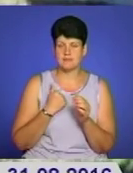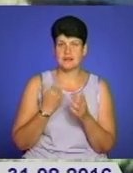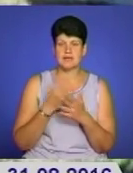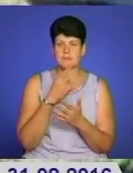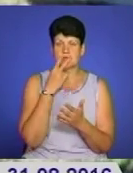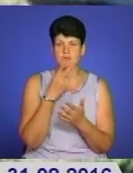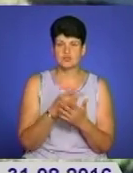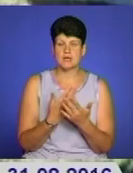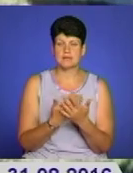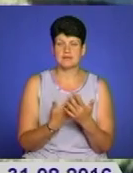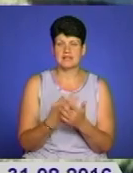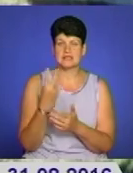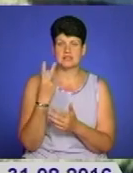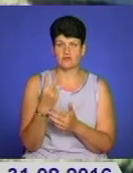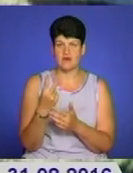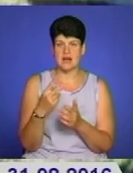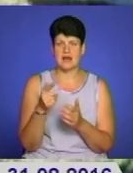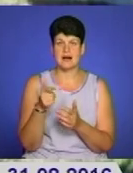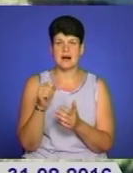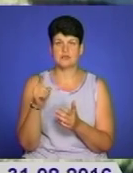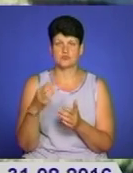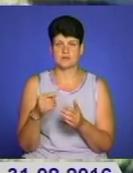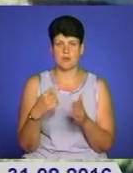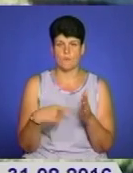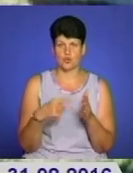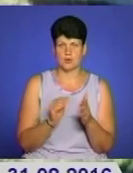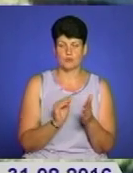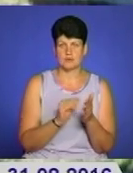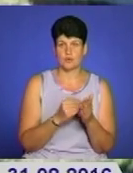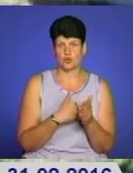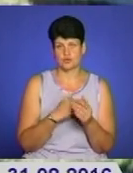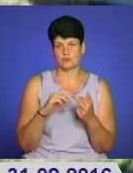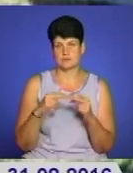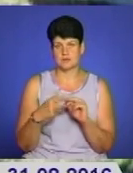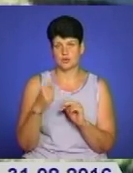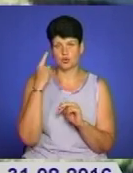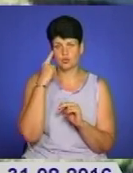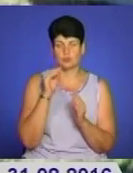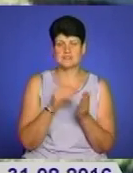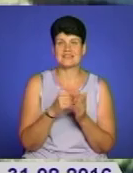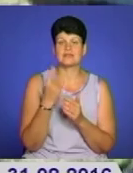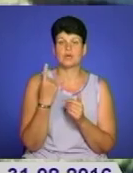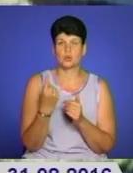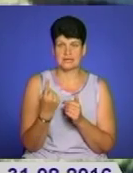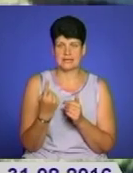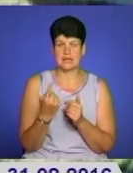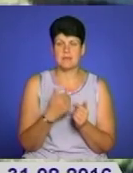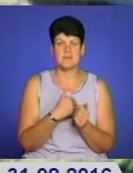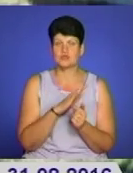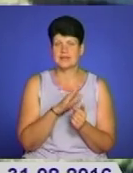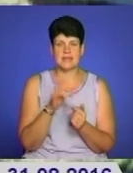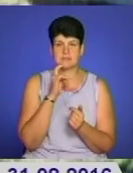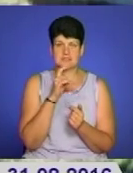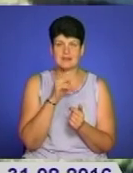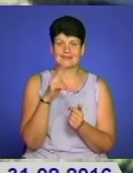передбачає, для прикладу, два газоновських мотора поставити. Ми хочемо змінити цю думку і поставити один. І бажано не бензиновий мотор